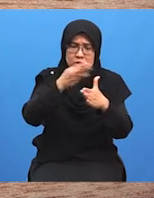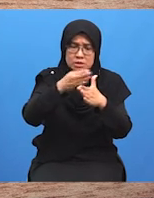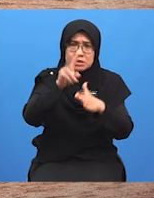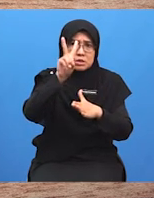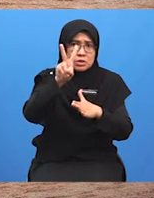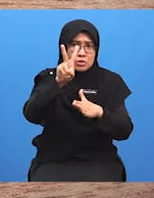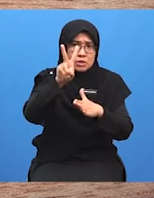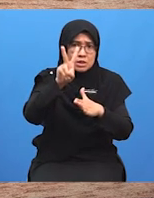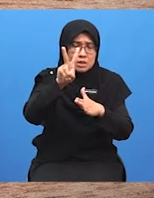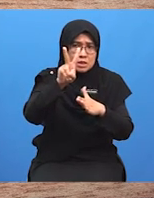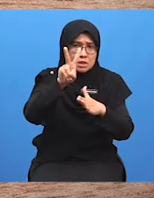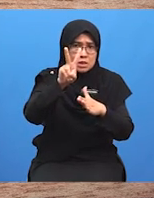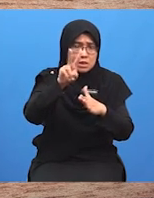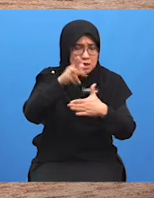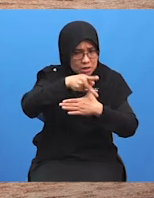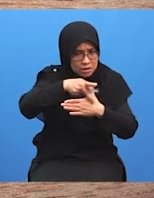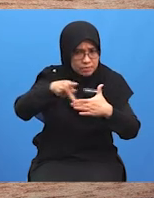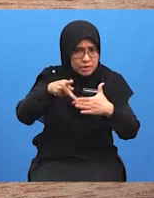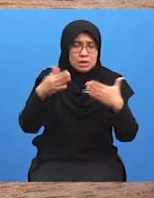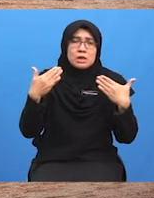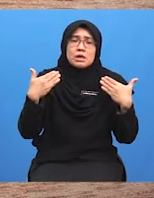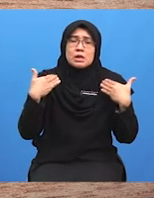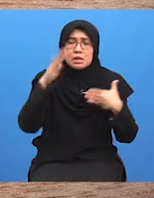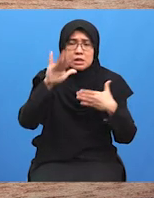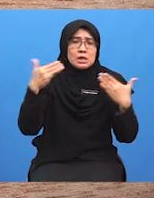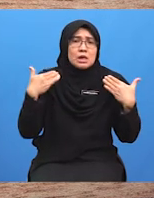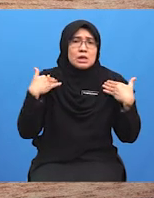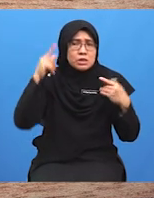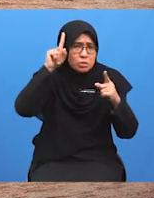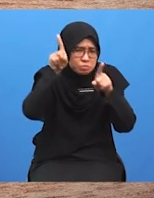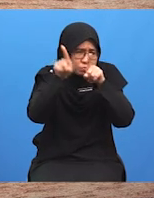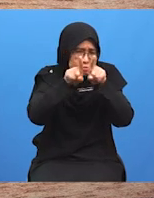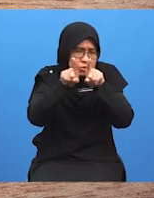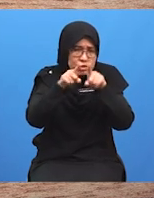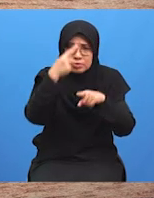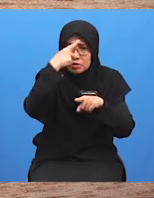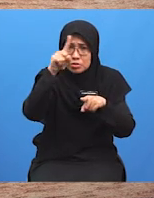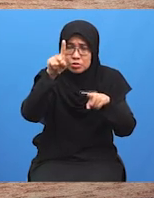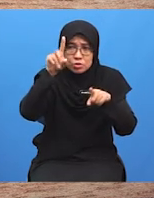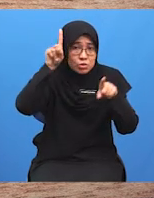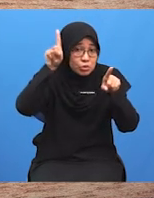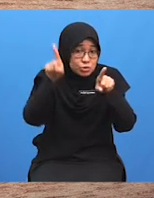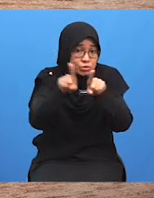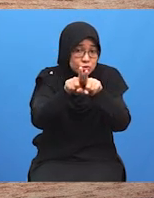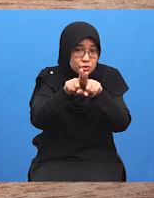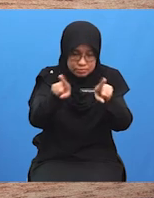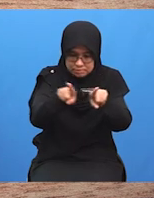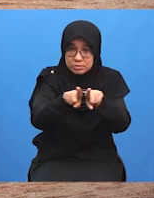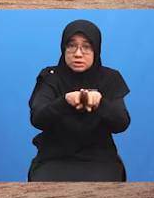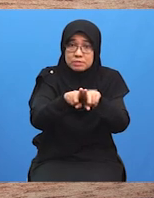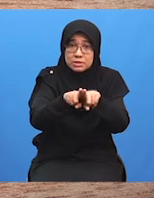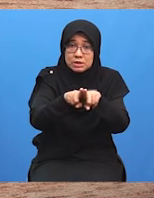Yang mempunyai konflik kepentingan untuk mencapai persetujuan bersama Maka